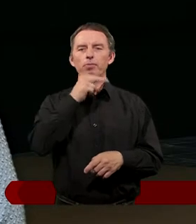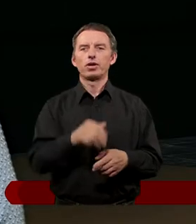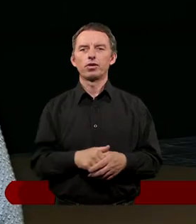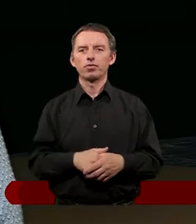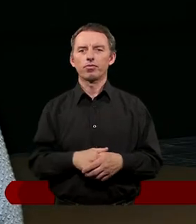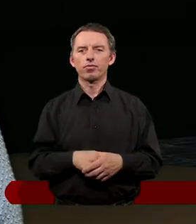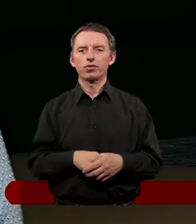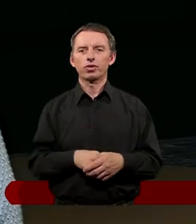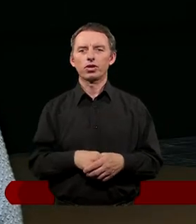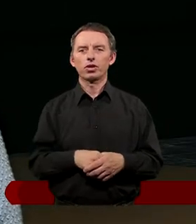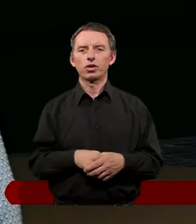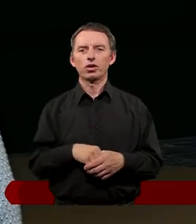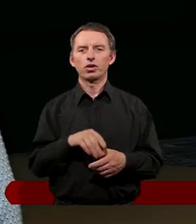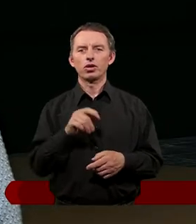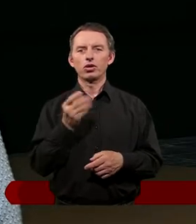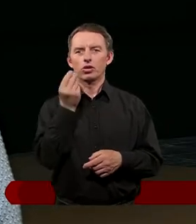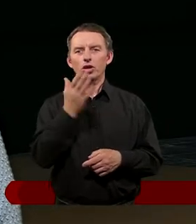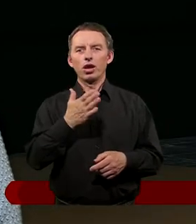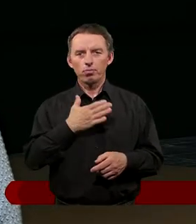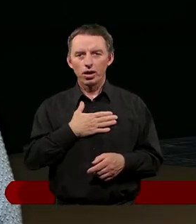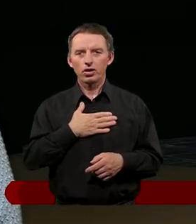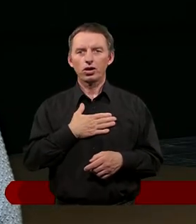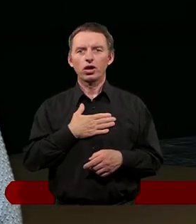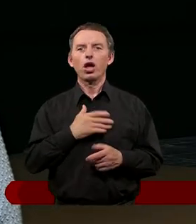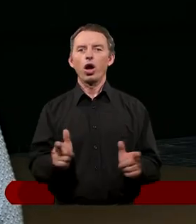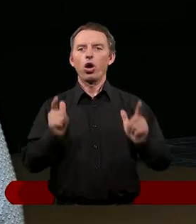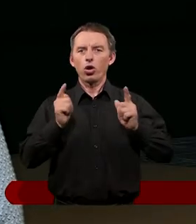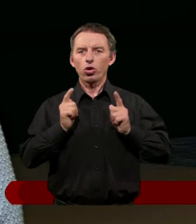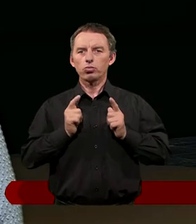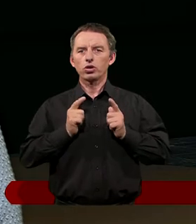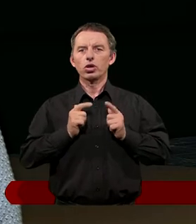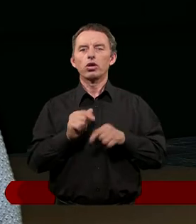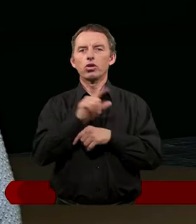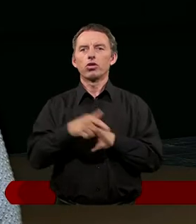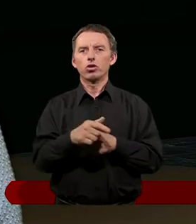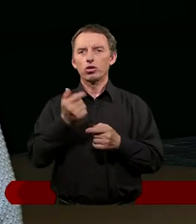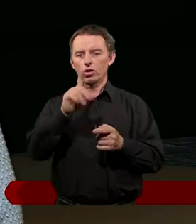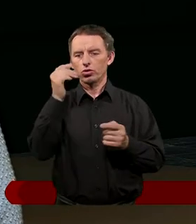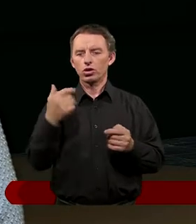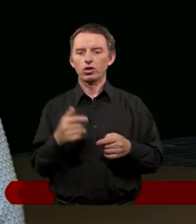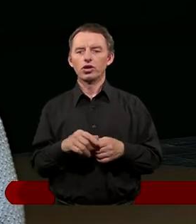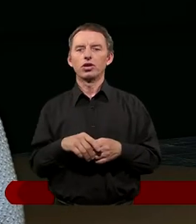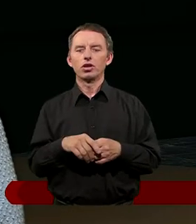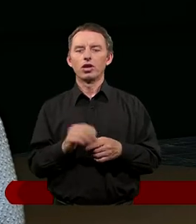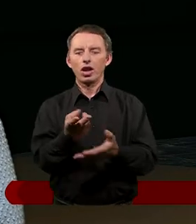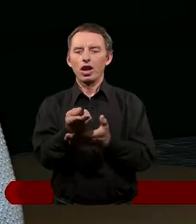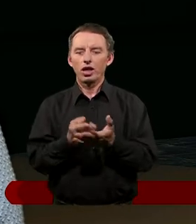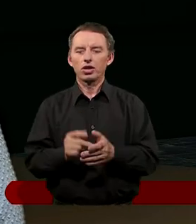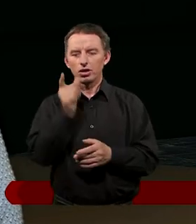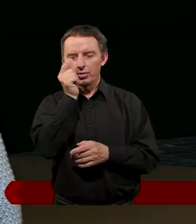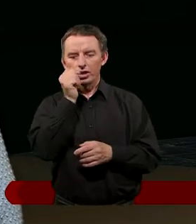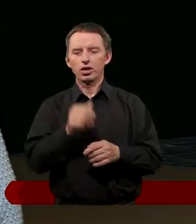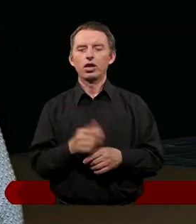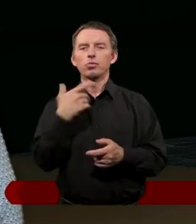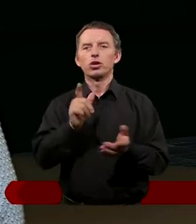Myślę, że warto tutaj podkreślić, że nam, ludziom, często odpoczynek kojarzy się z taką bezczynnością. Położyć się na łóżku, leżeć, spać.